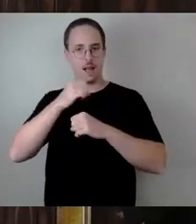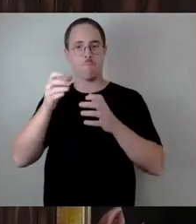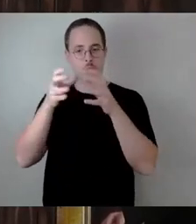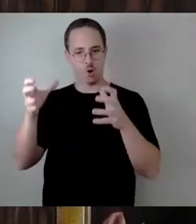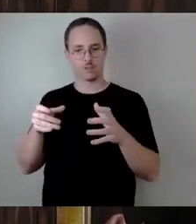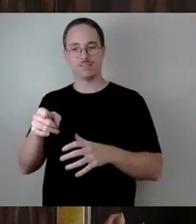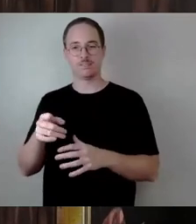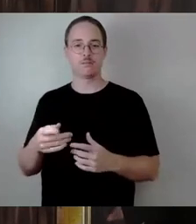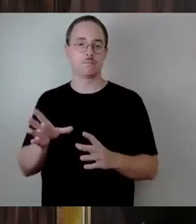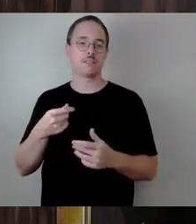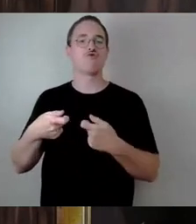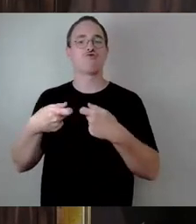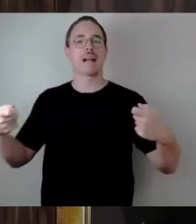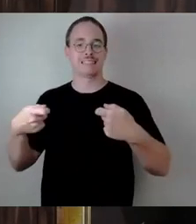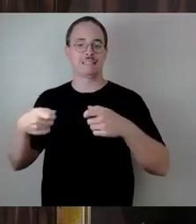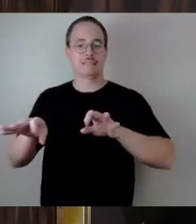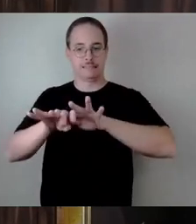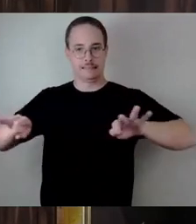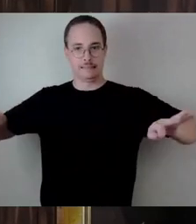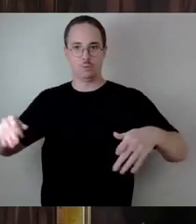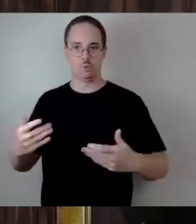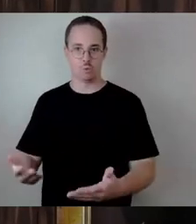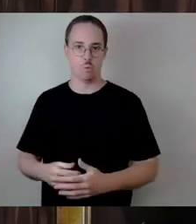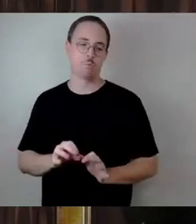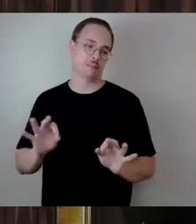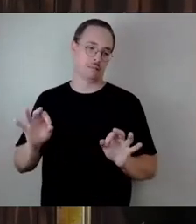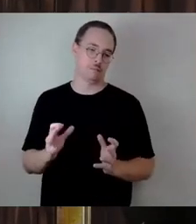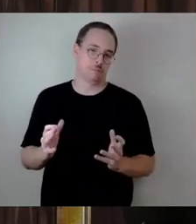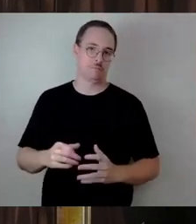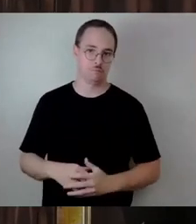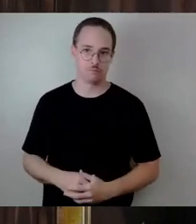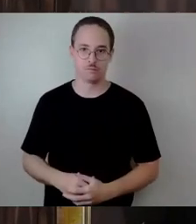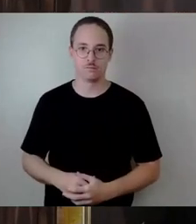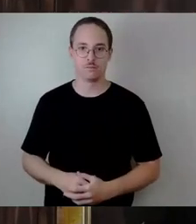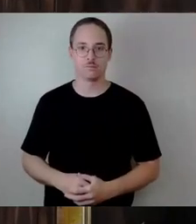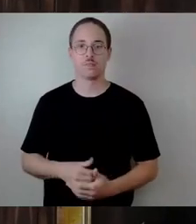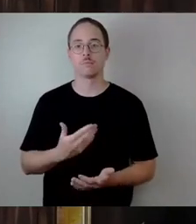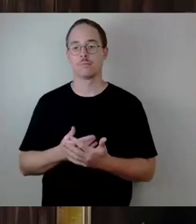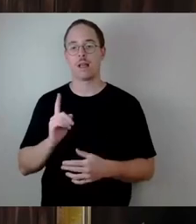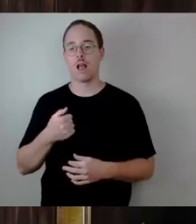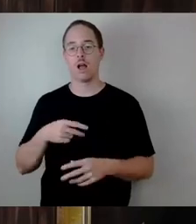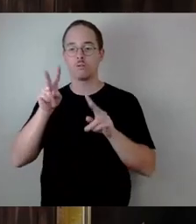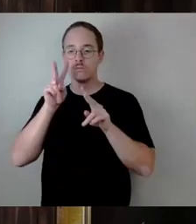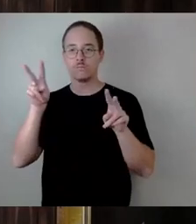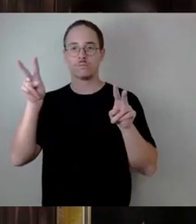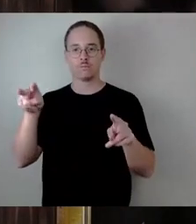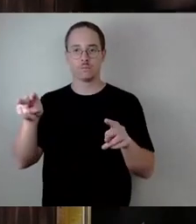anderen sanierungsbedürftigen Brücken in Dresden auch gerichtet sein.